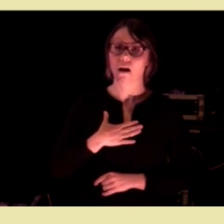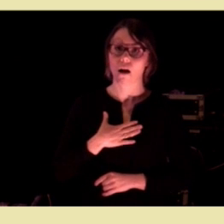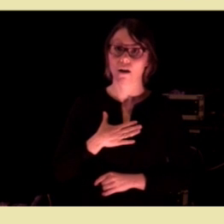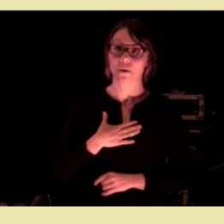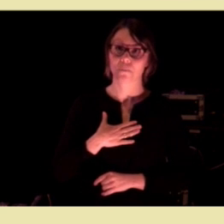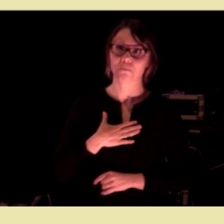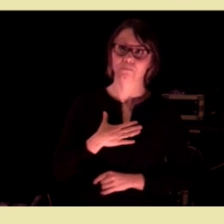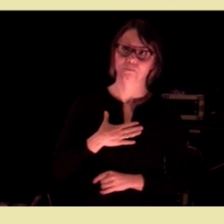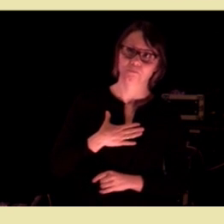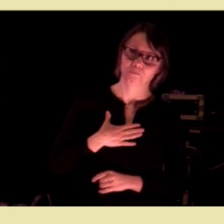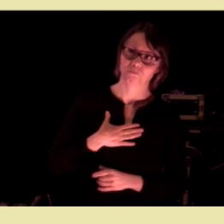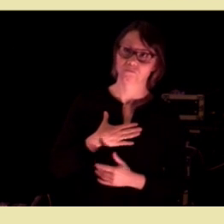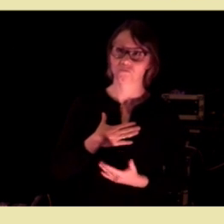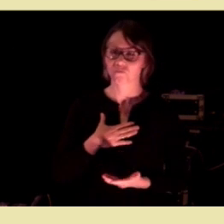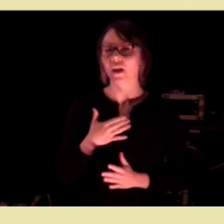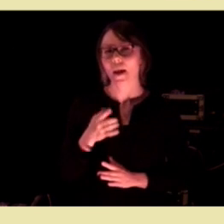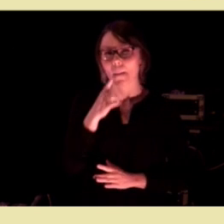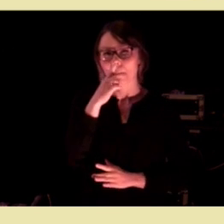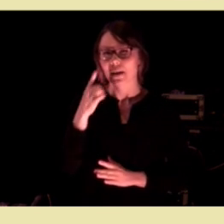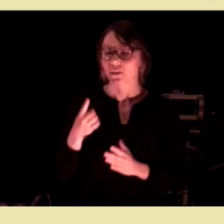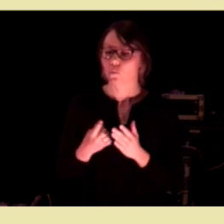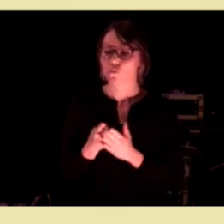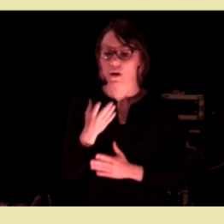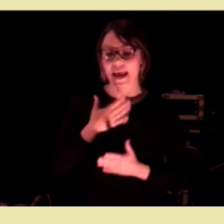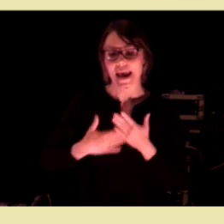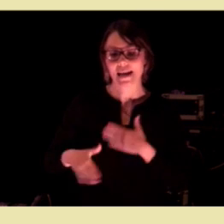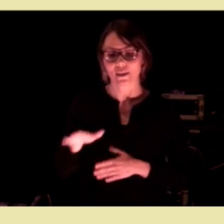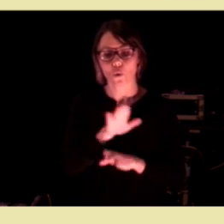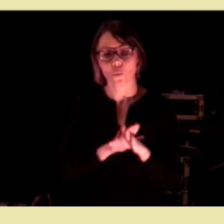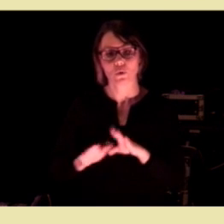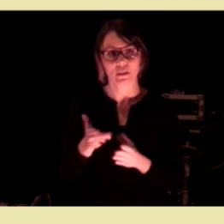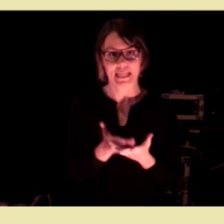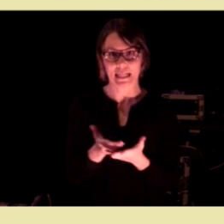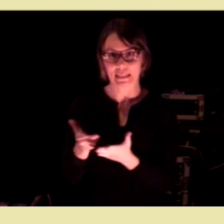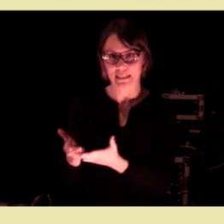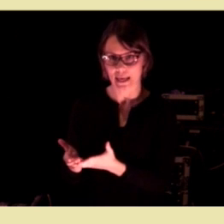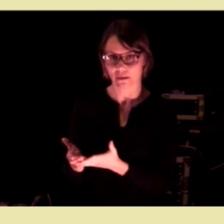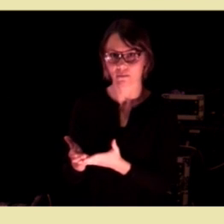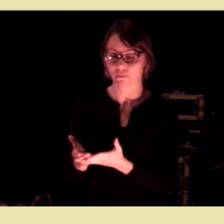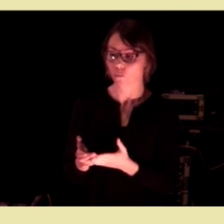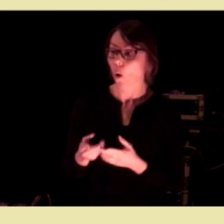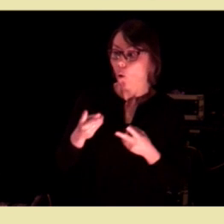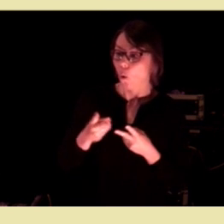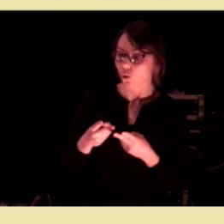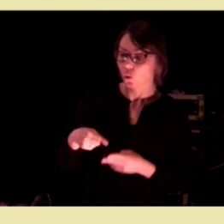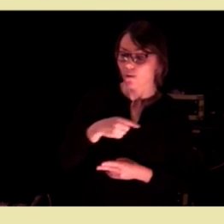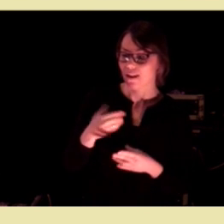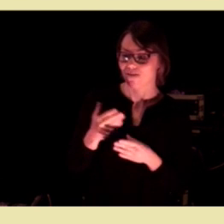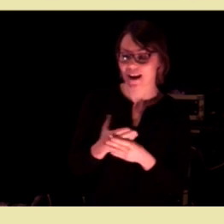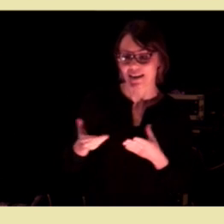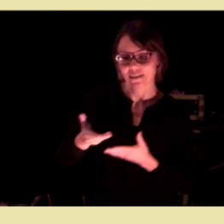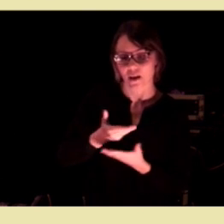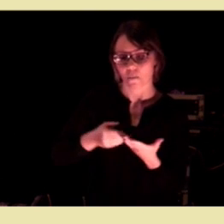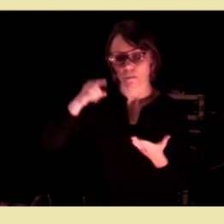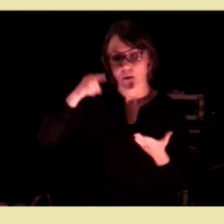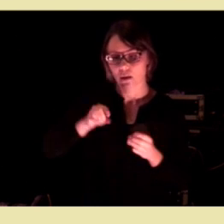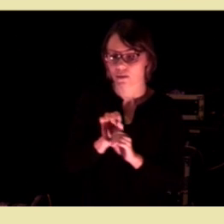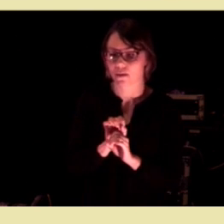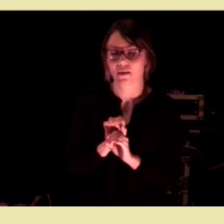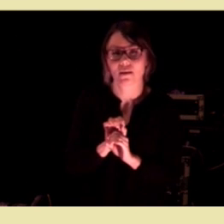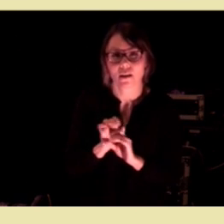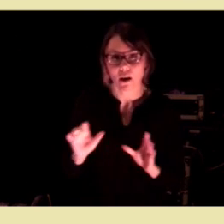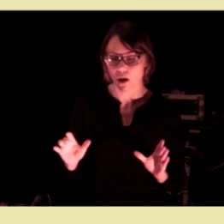best mulige helse og omsorgstjenester, men også at vi i fellesskap kan klare å